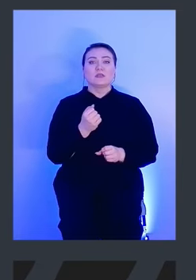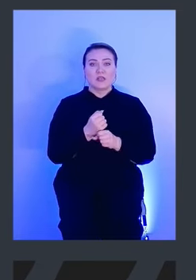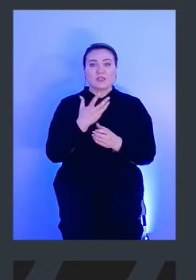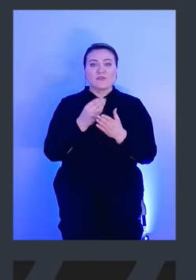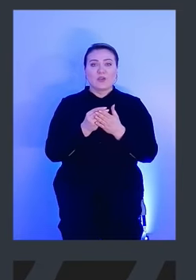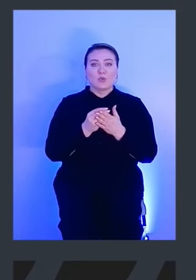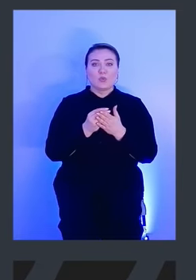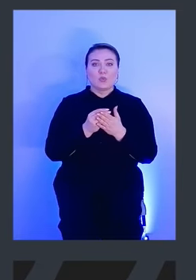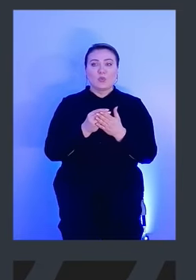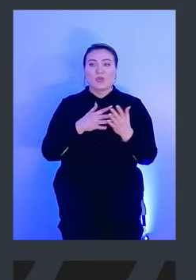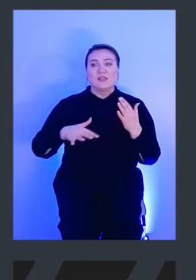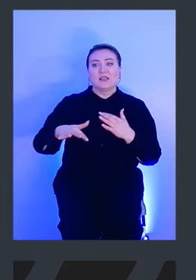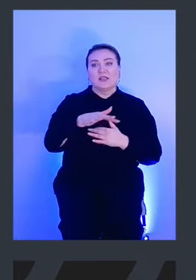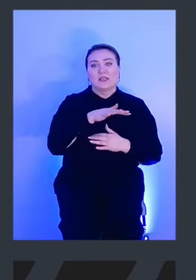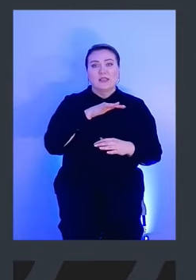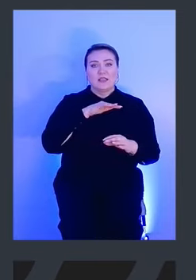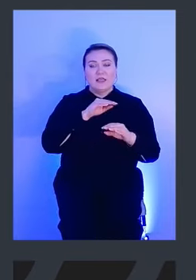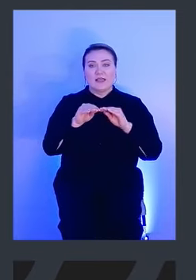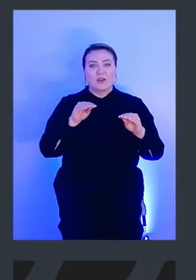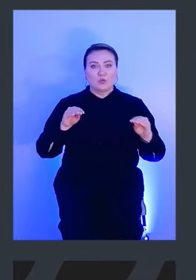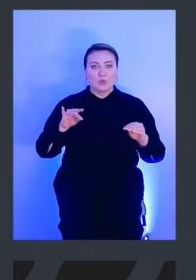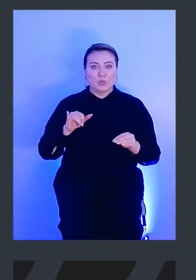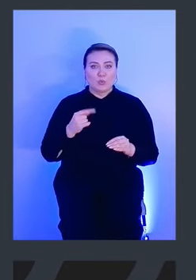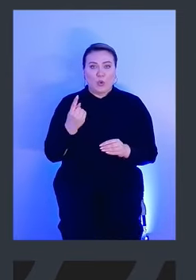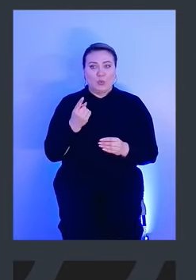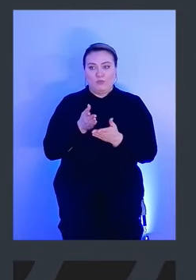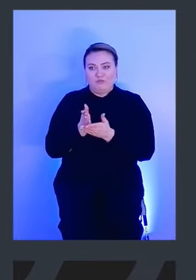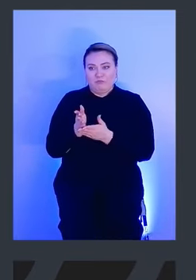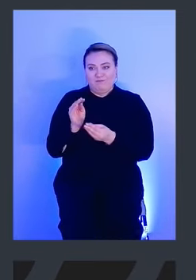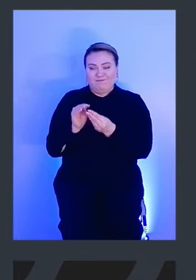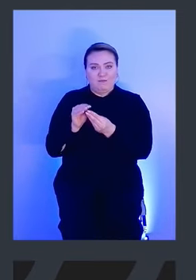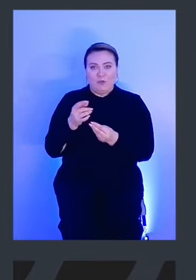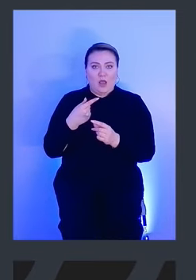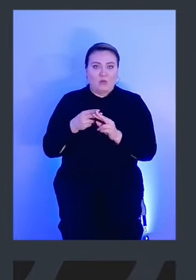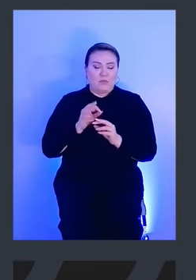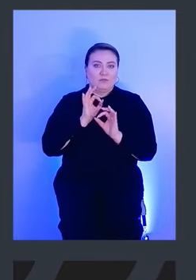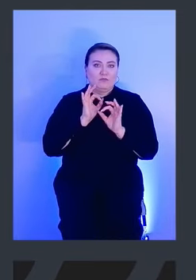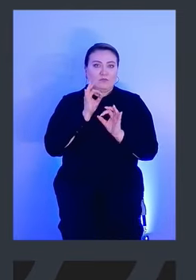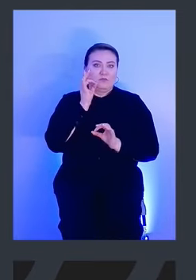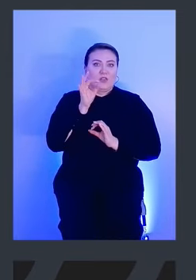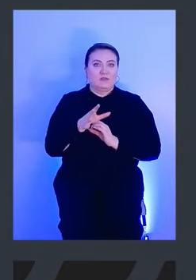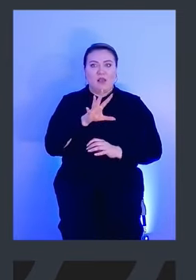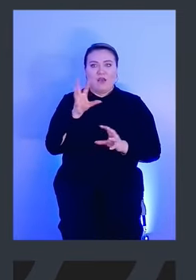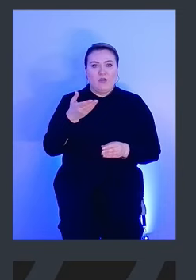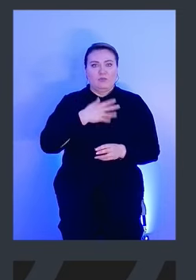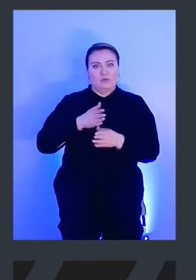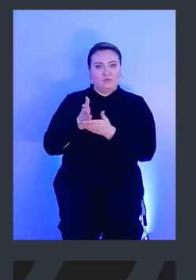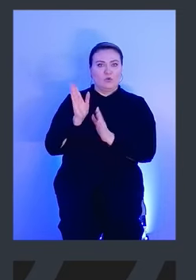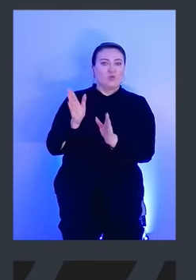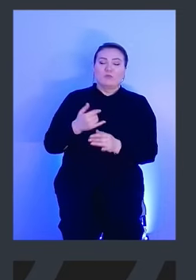инфраструктуру. Тут одной панацеи, которую я бы сейчас сказал вам, и все бы использовали, наверное, не будет.